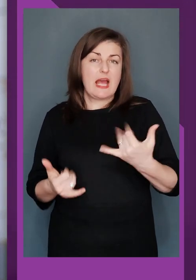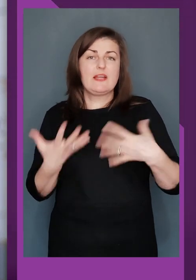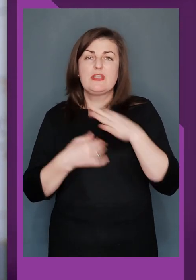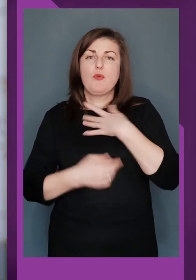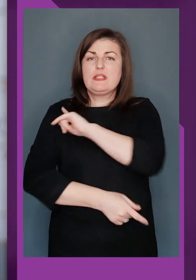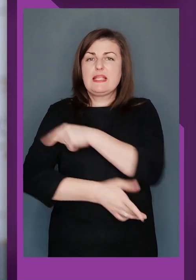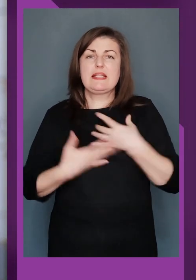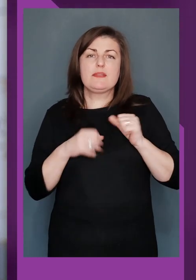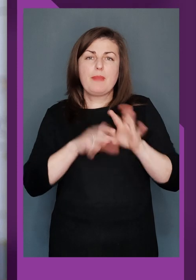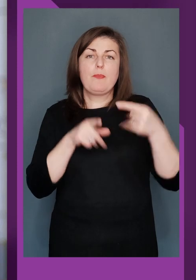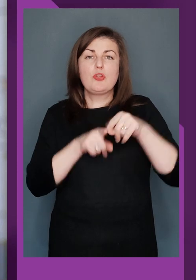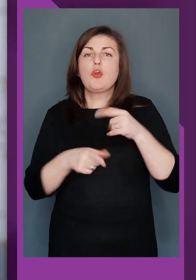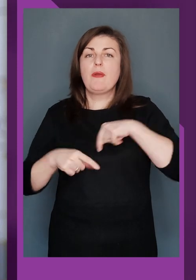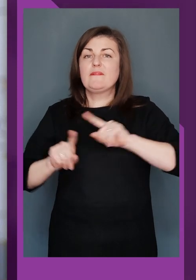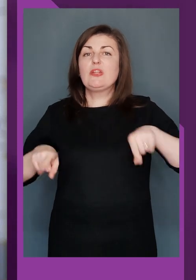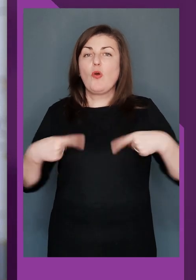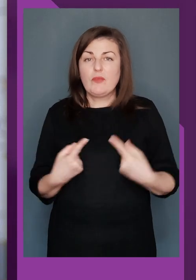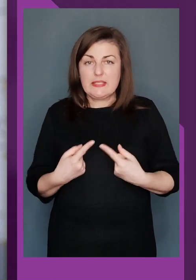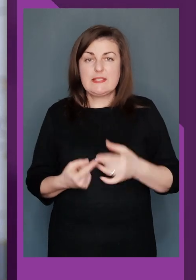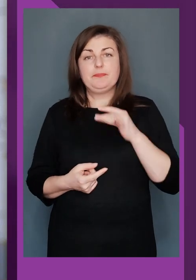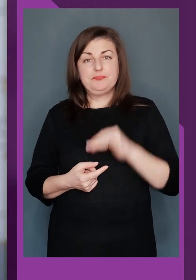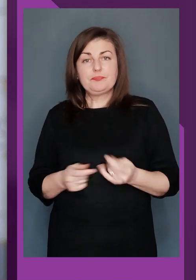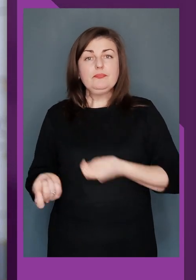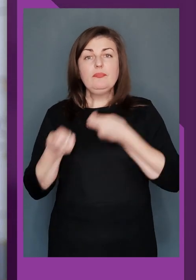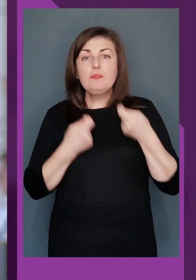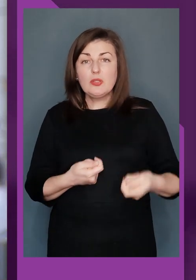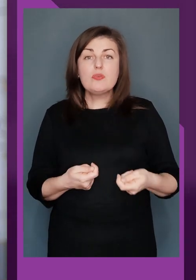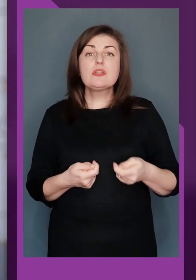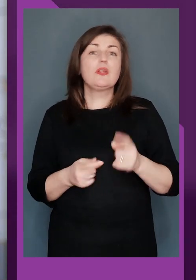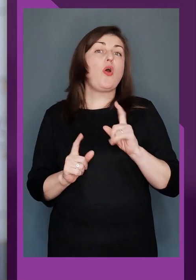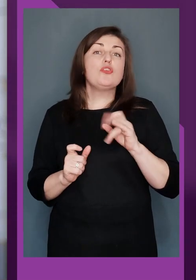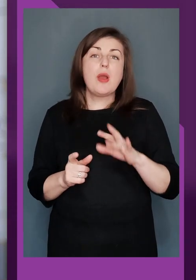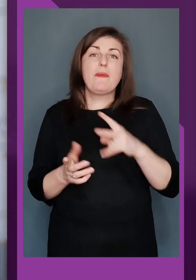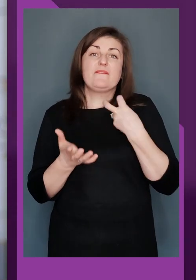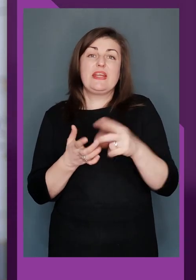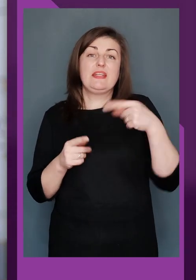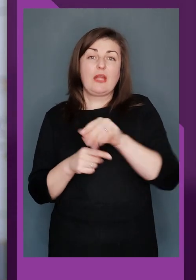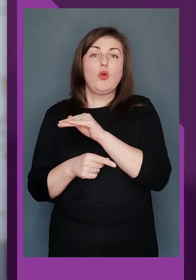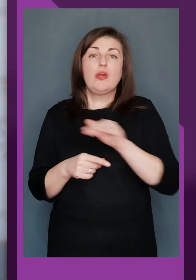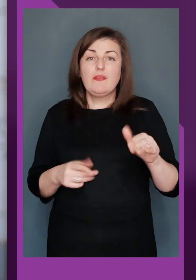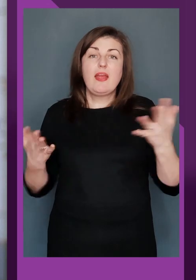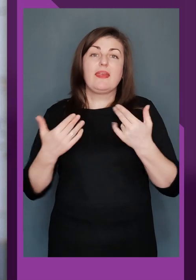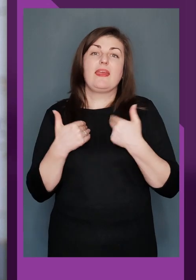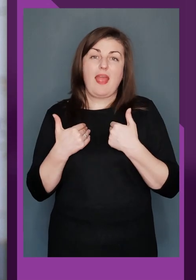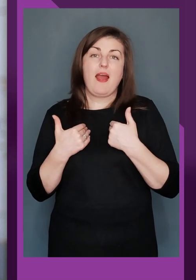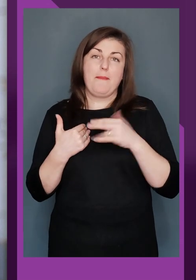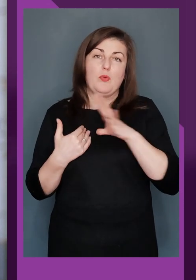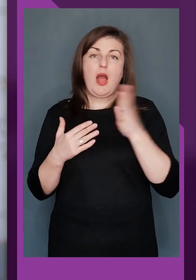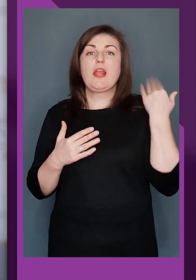зараз всі мої сили спрямовані на те, щоб відновитись і приносити, ну хоча б вийти на той рівень,